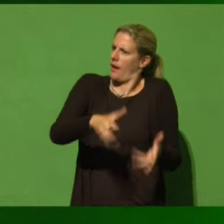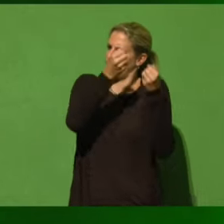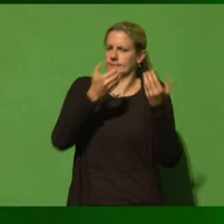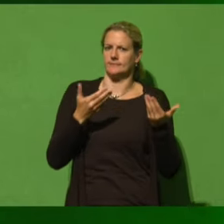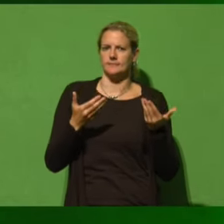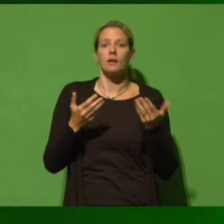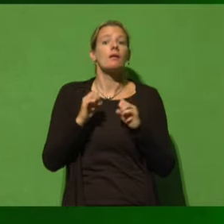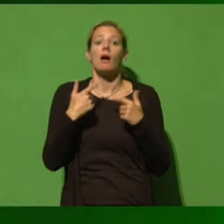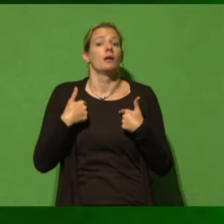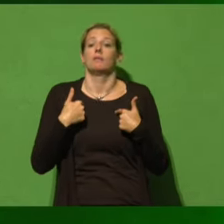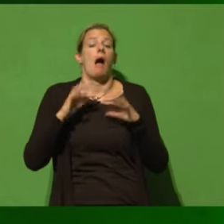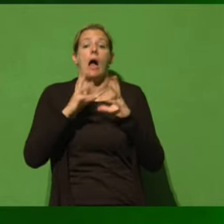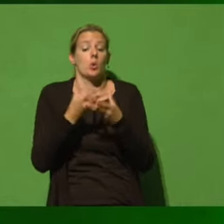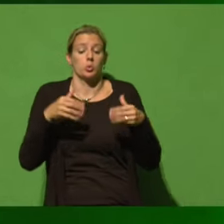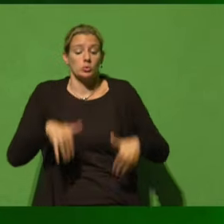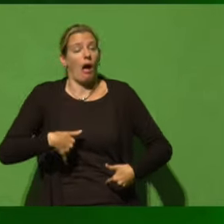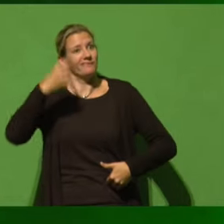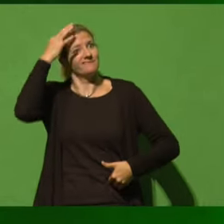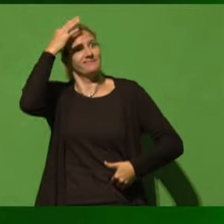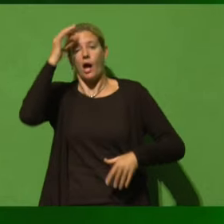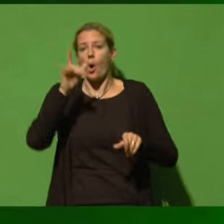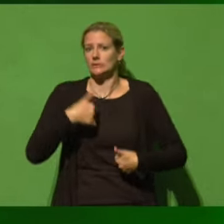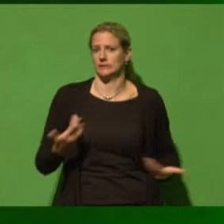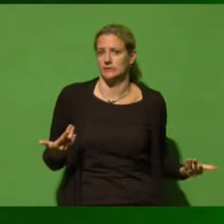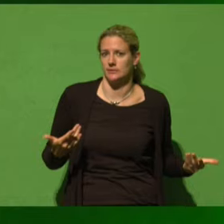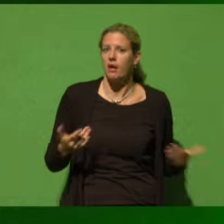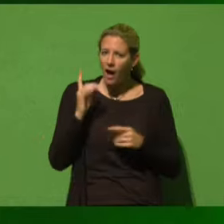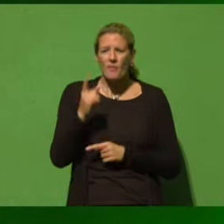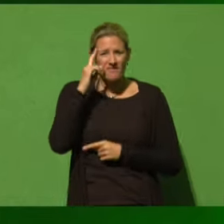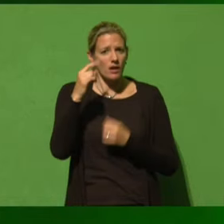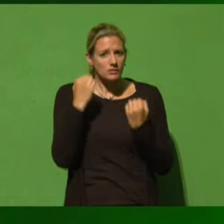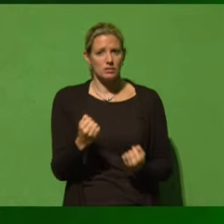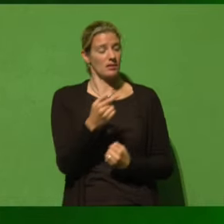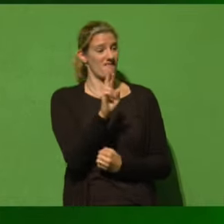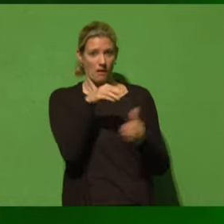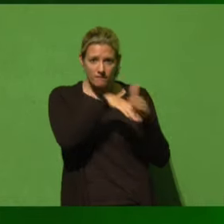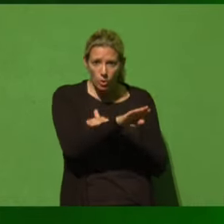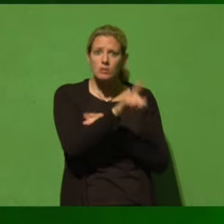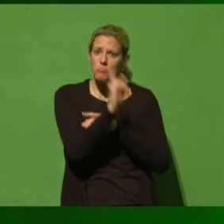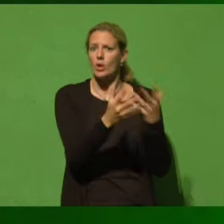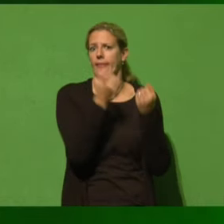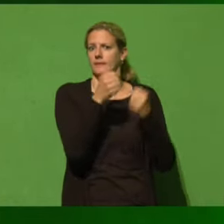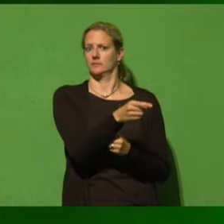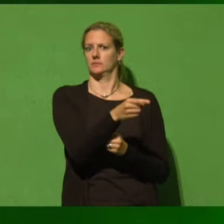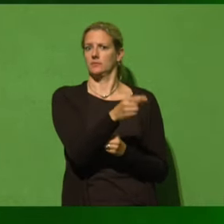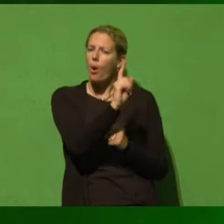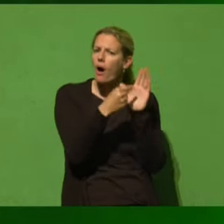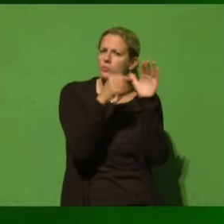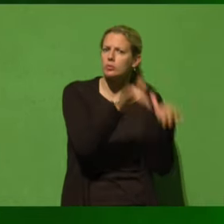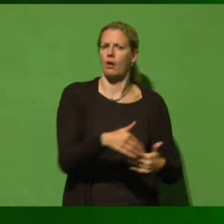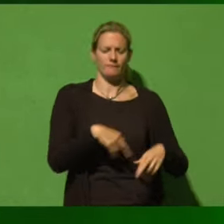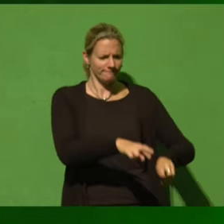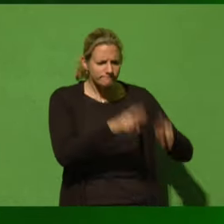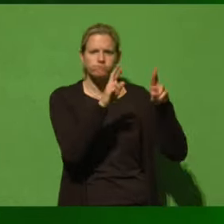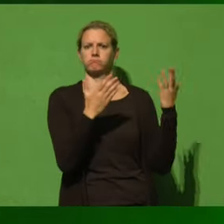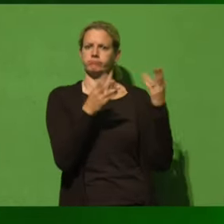nicht, auf alle Probleme die Lösung. Aber eins wissen wir sicher, die Menschen, die fliehen, müssen gerettet werden und haben Anspruch auf eine würdige und anständige